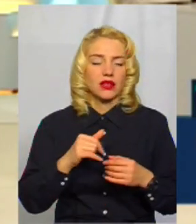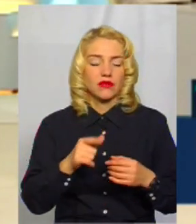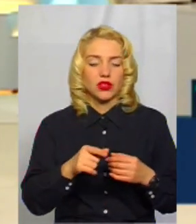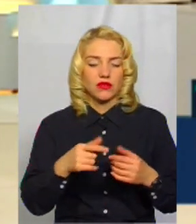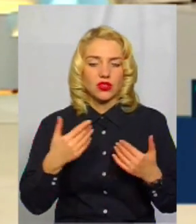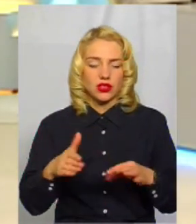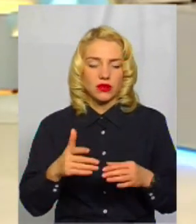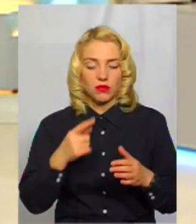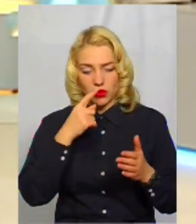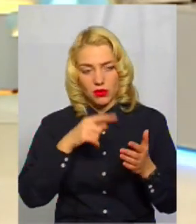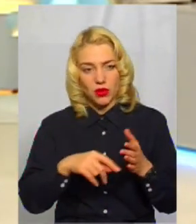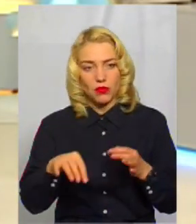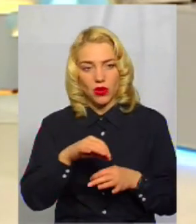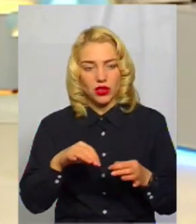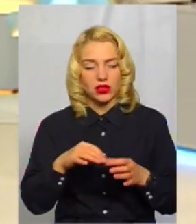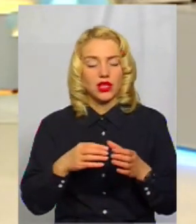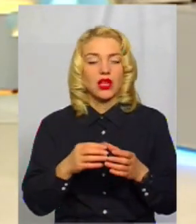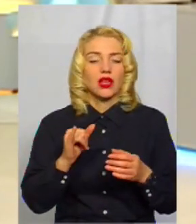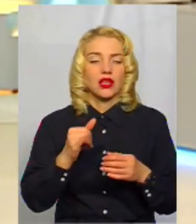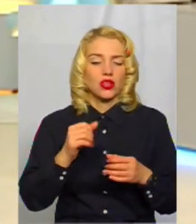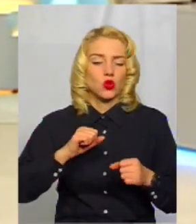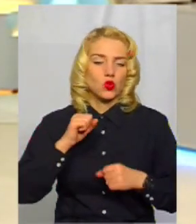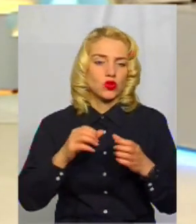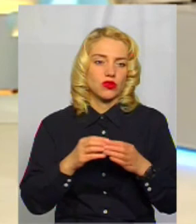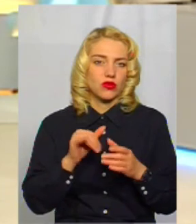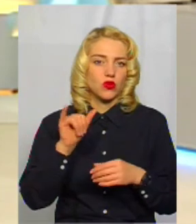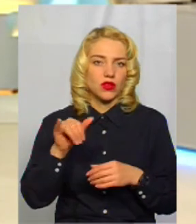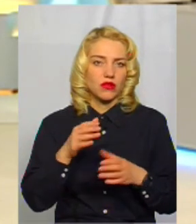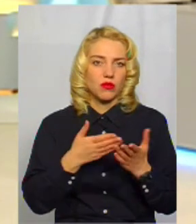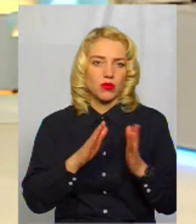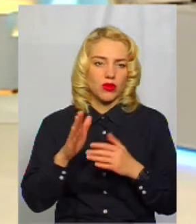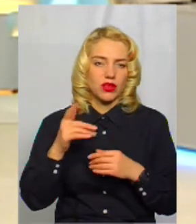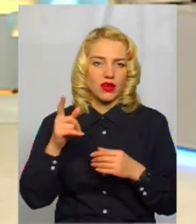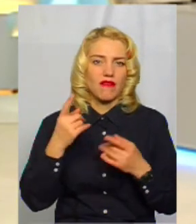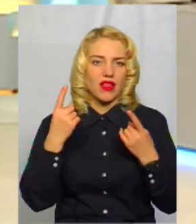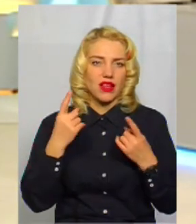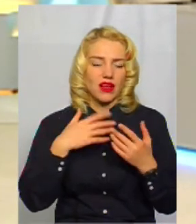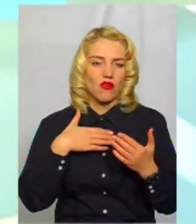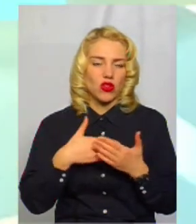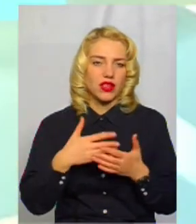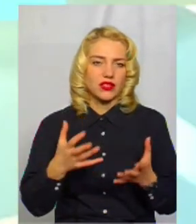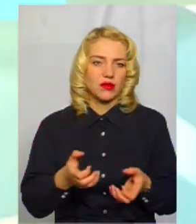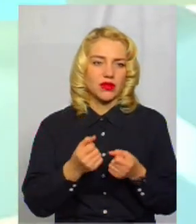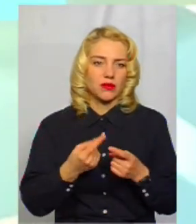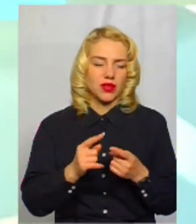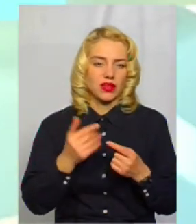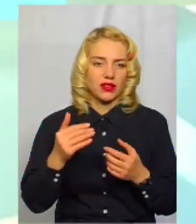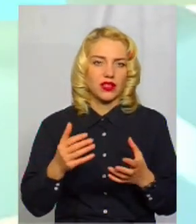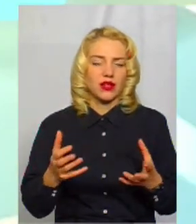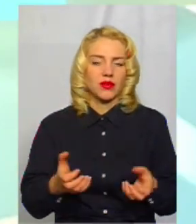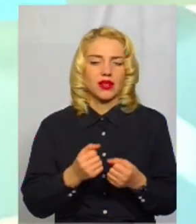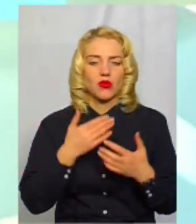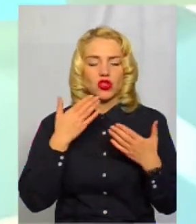думаю, він не потрапив. Дуже дружній колектив, і ще важливо, в них в бібліотеці велика волонтерська підтримка. Їх самі підтримують